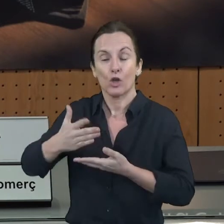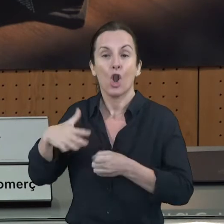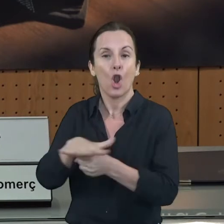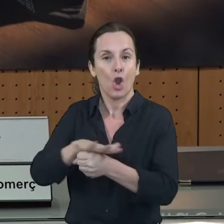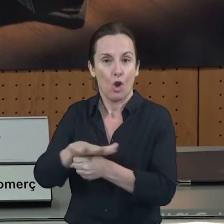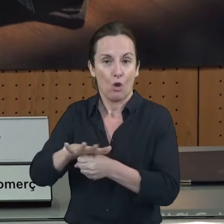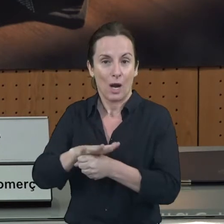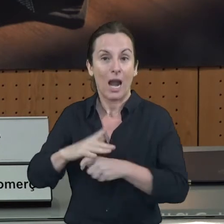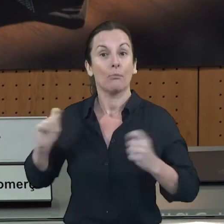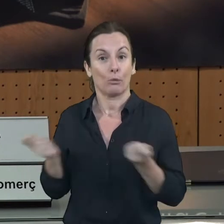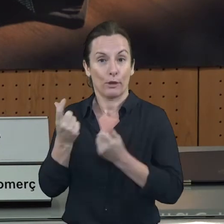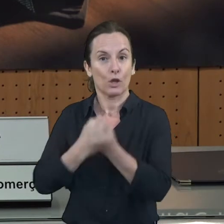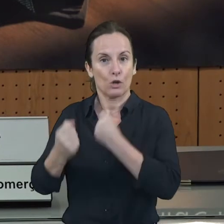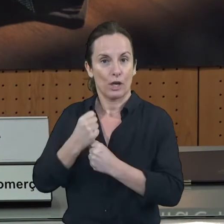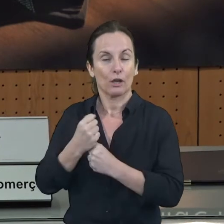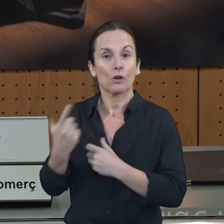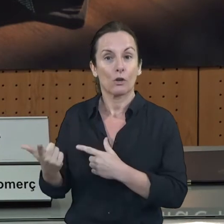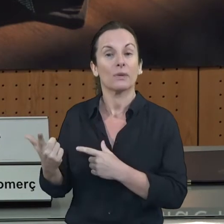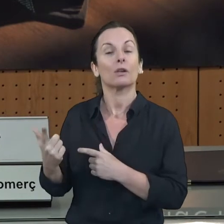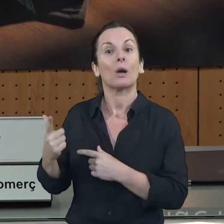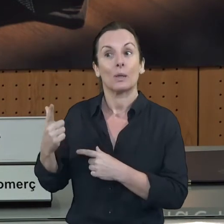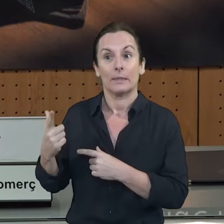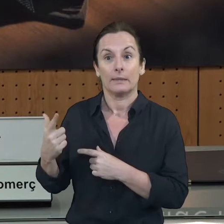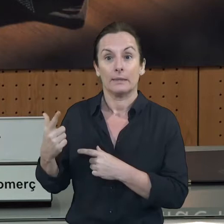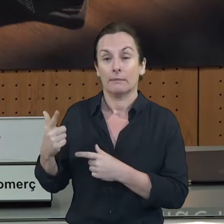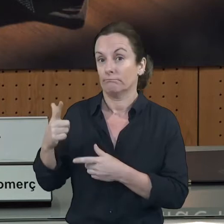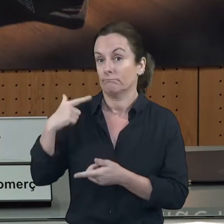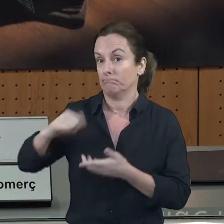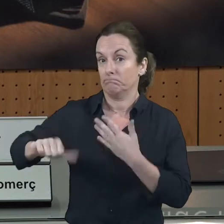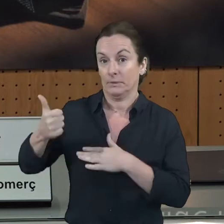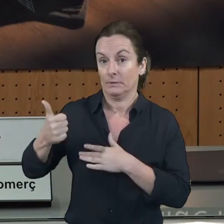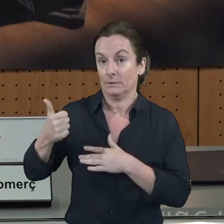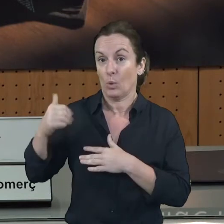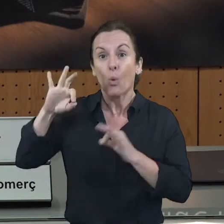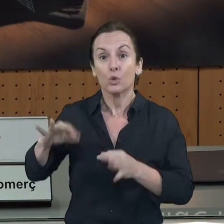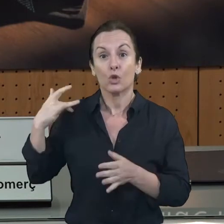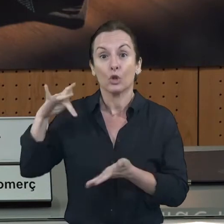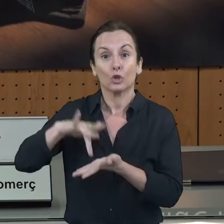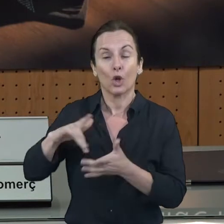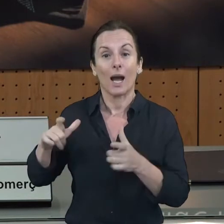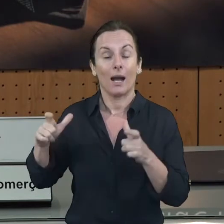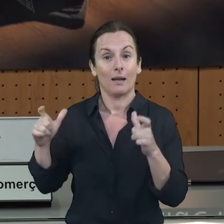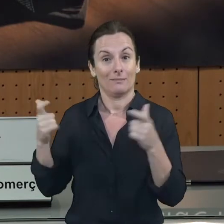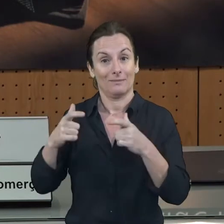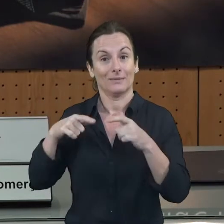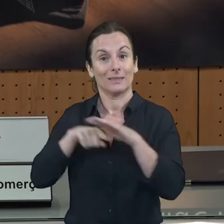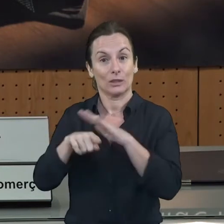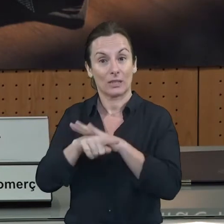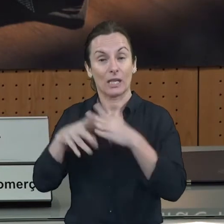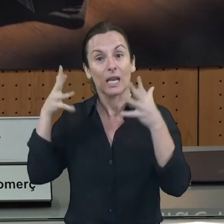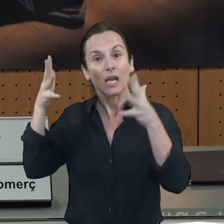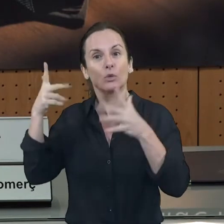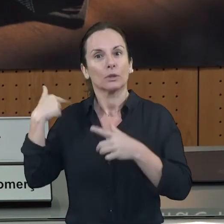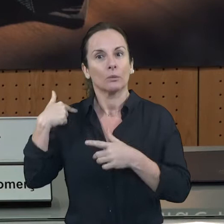línia ja d'ajudes directes destinat a autònoms i microempreses que ho tramitarem en